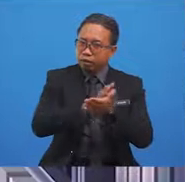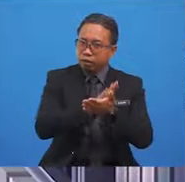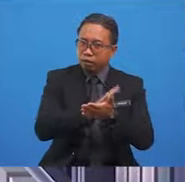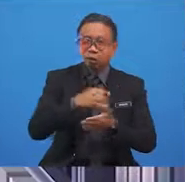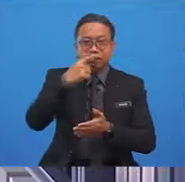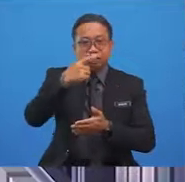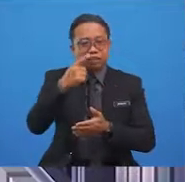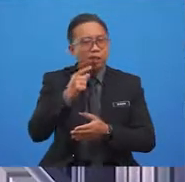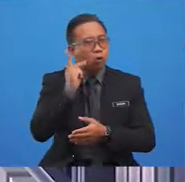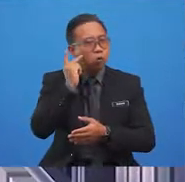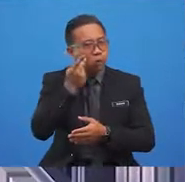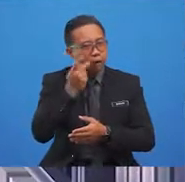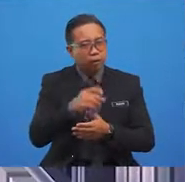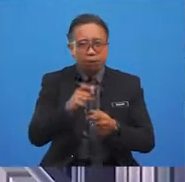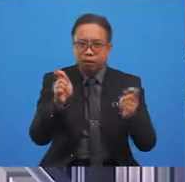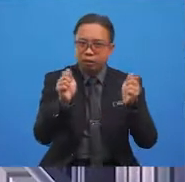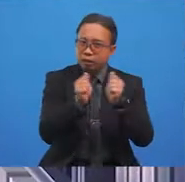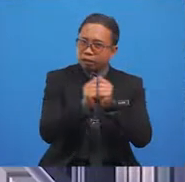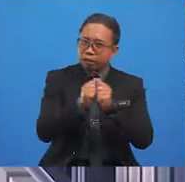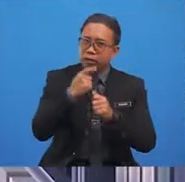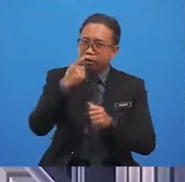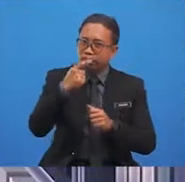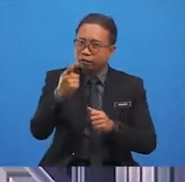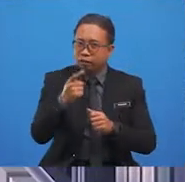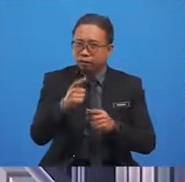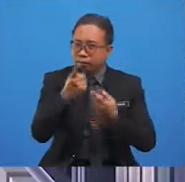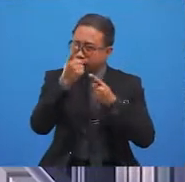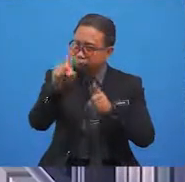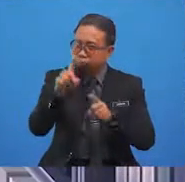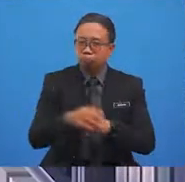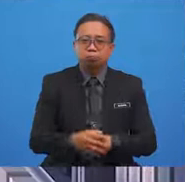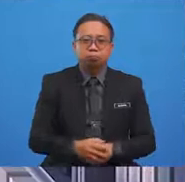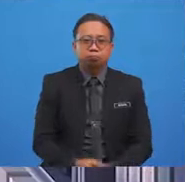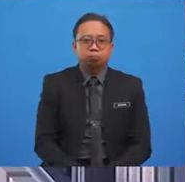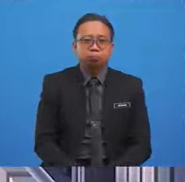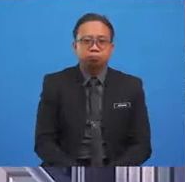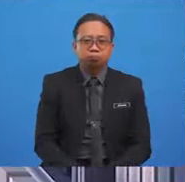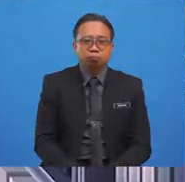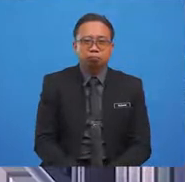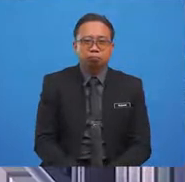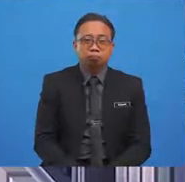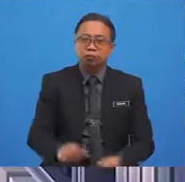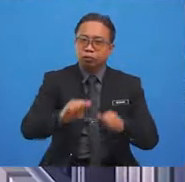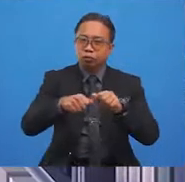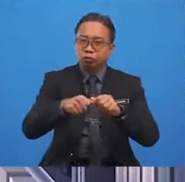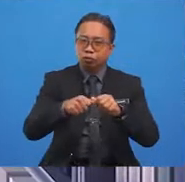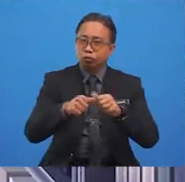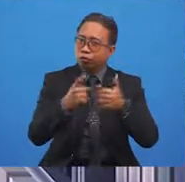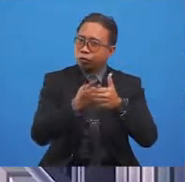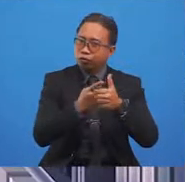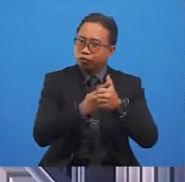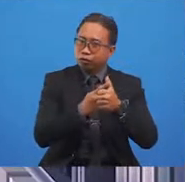loud with the answers. Let's try an example. So, the first one.